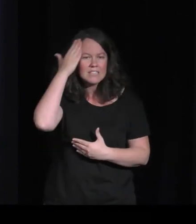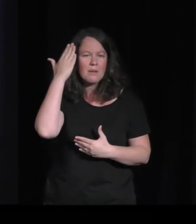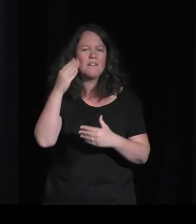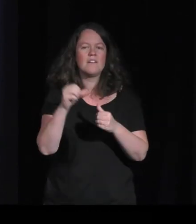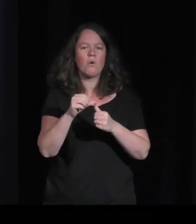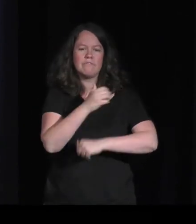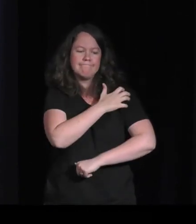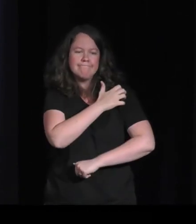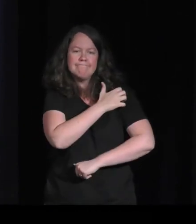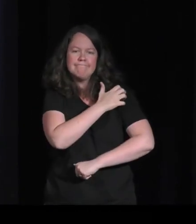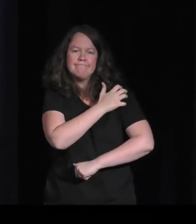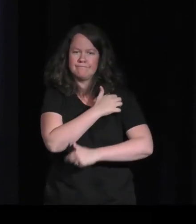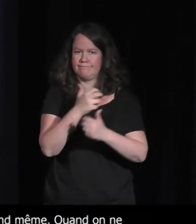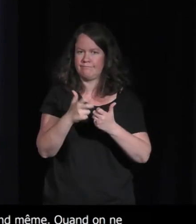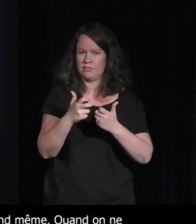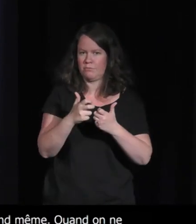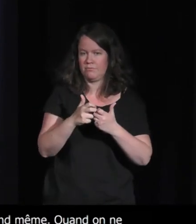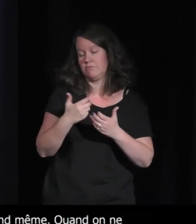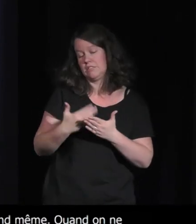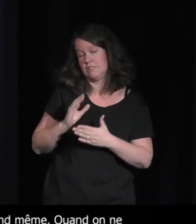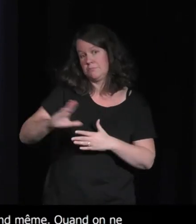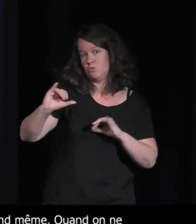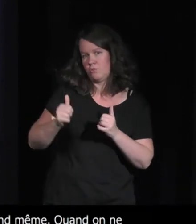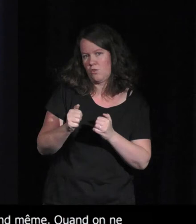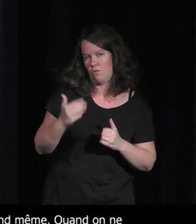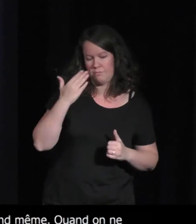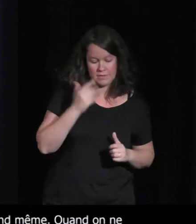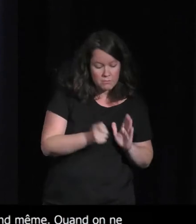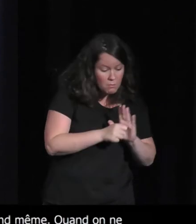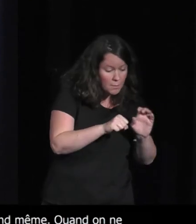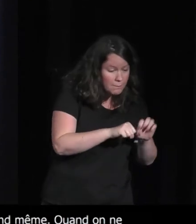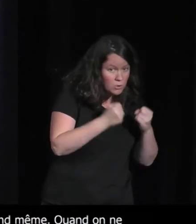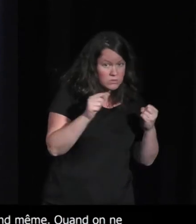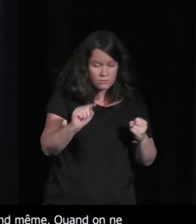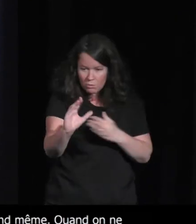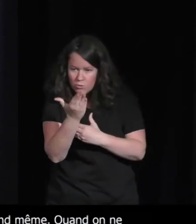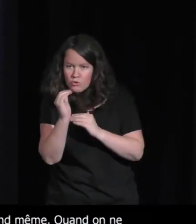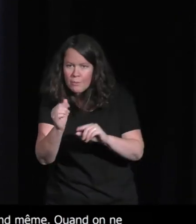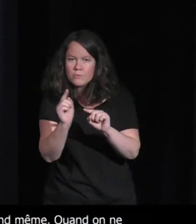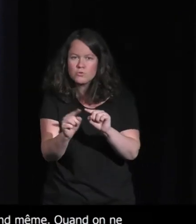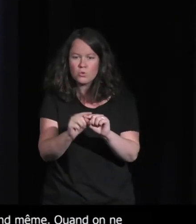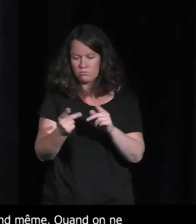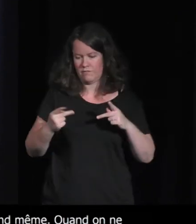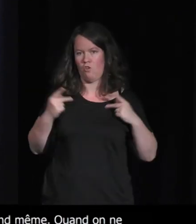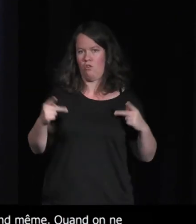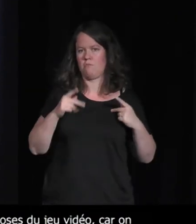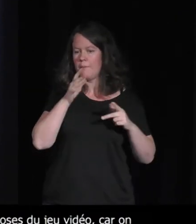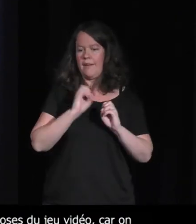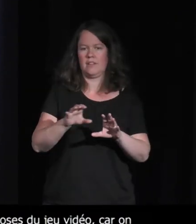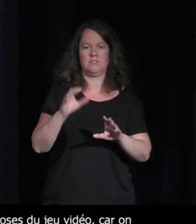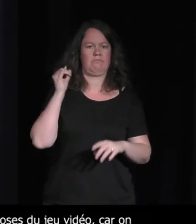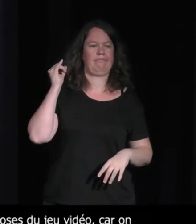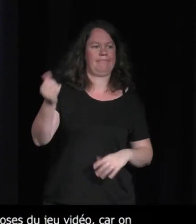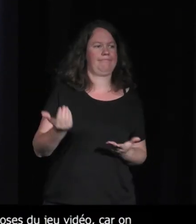vidéo parce qu'on veut qu'il y ait toujours quelque chose à voir qui soit intéressant et tout mais c'est vrai qu'on essaye quand même de rendre l'animal vivant et